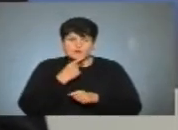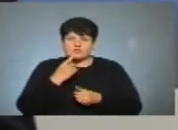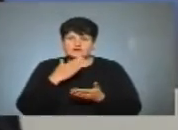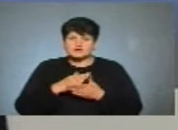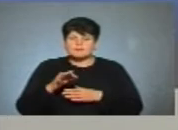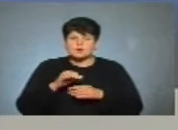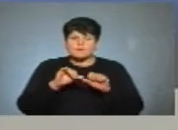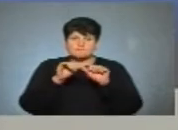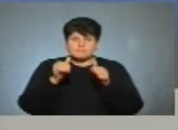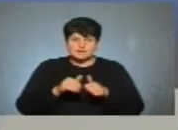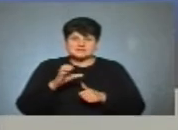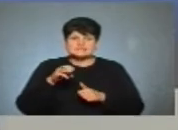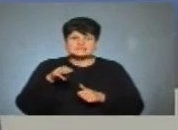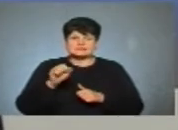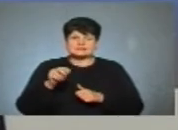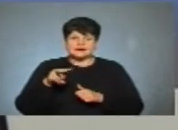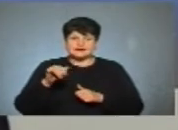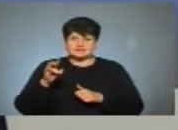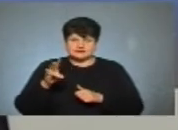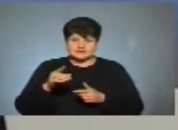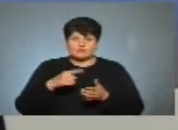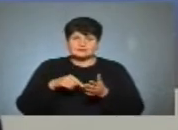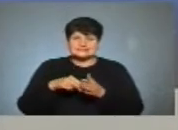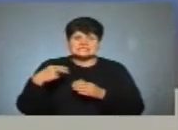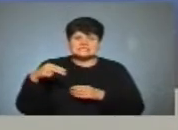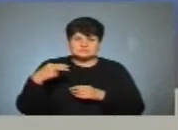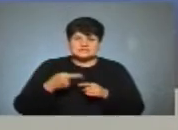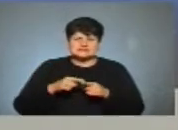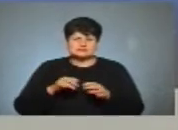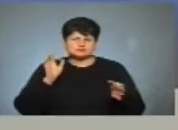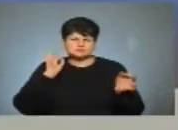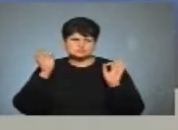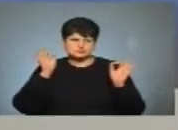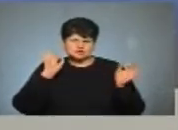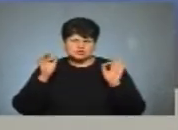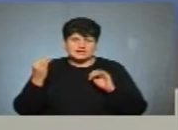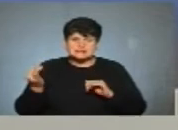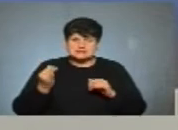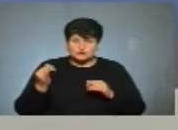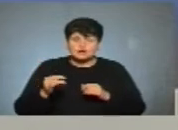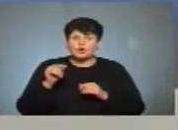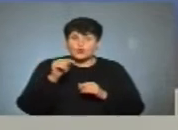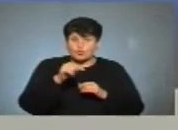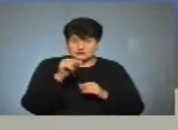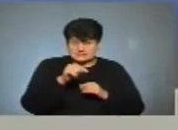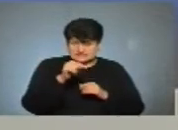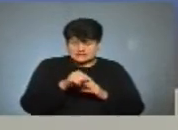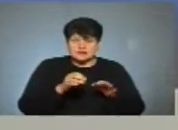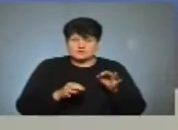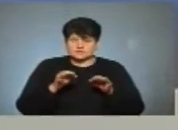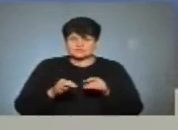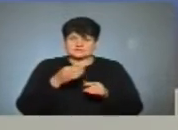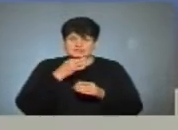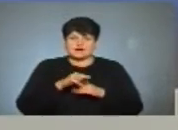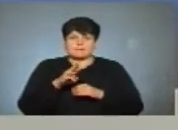пам'ятник Сталіна у місті Запоріжжя. Це була гучна історія, відповідно, от саме це суд визнав майном.